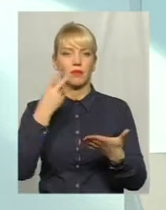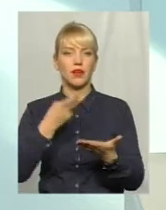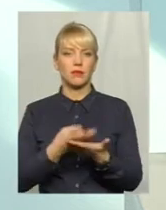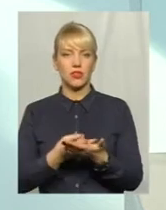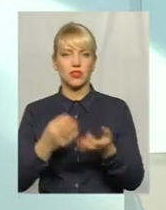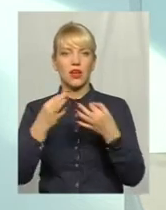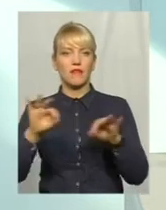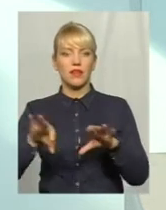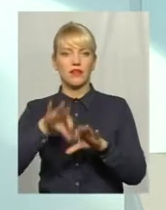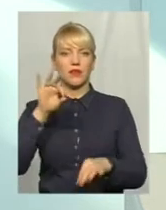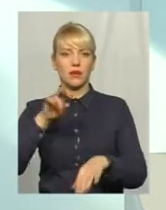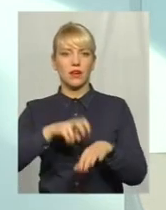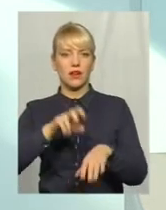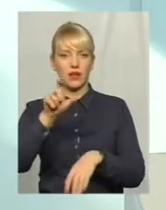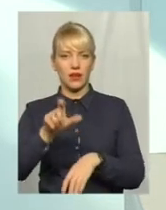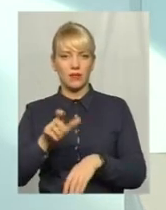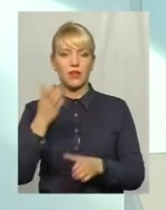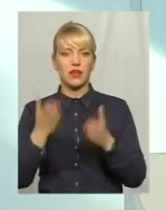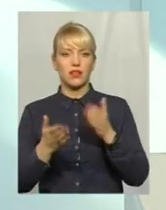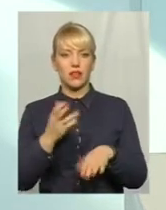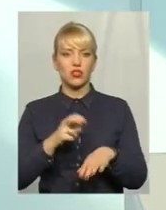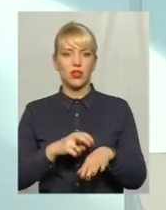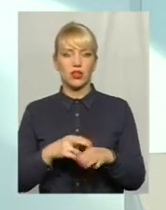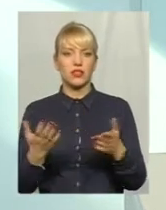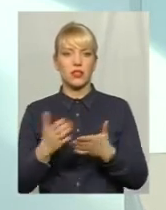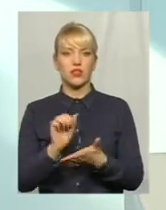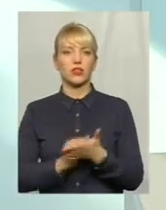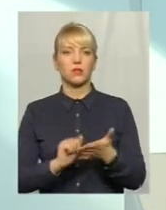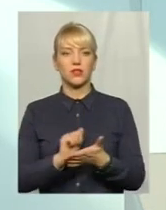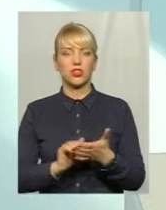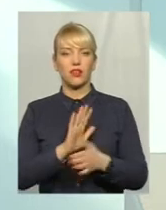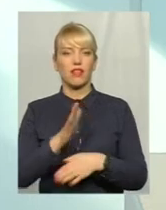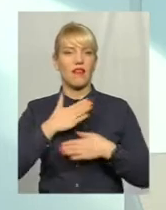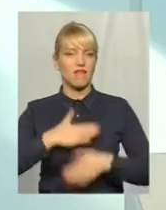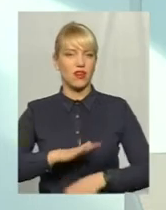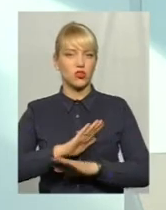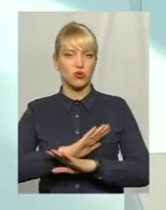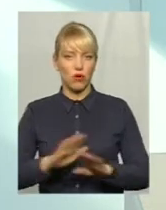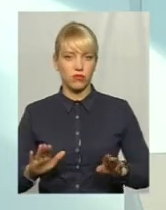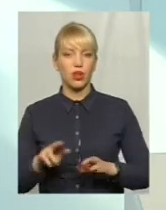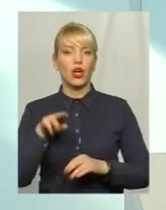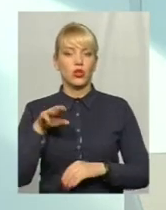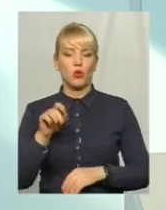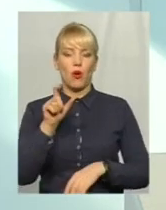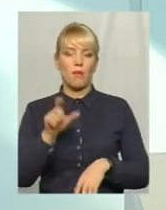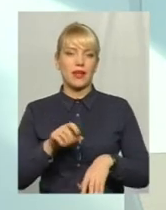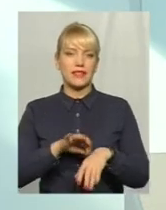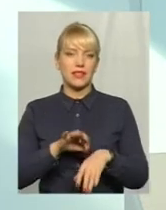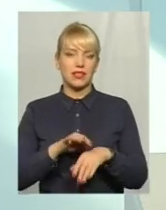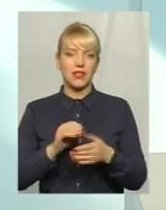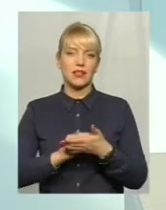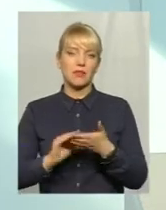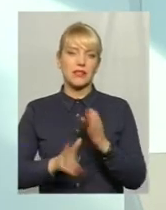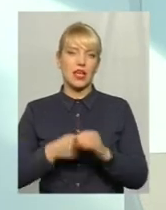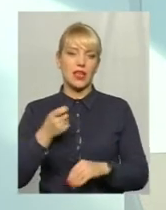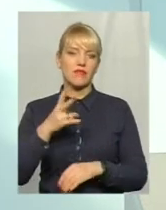вільний вибір лікаря. І якщо лікар з якихось причин не влаштовує, то пацієнт, написавши заяву на